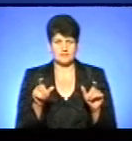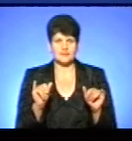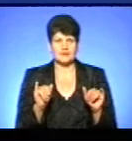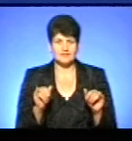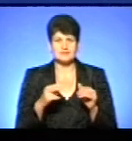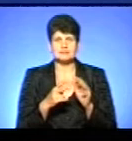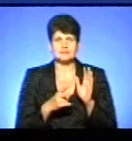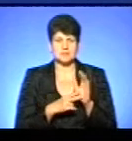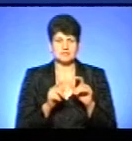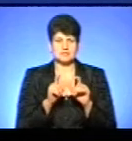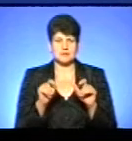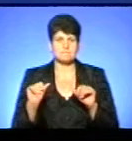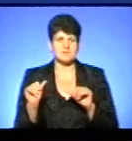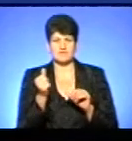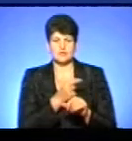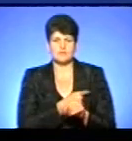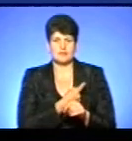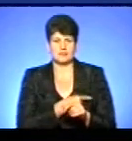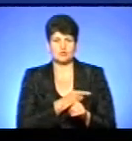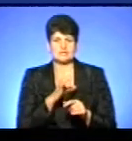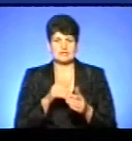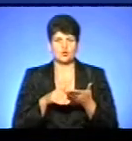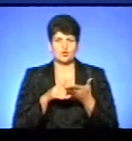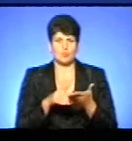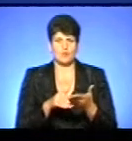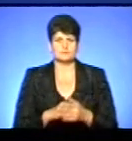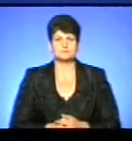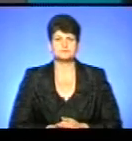17 закладів первинної медико-санітарної допомоги.